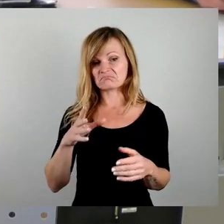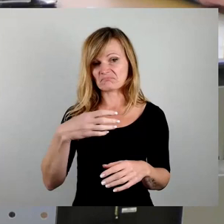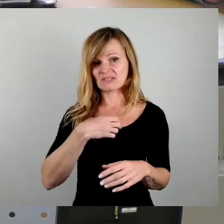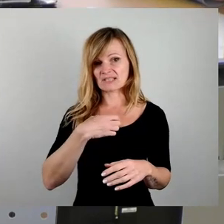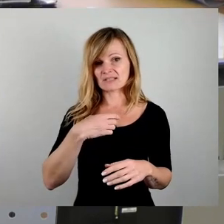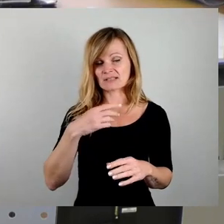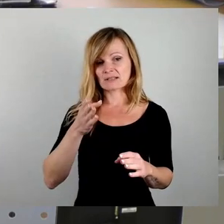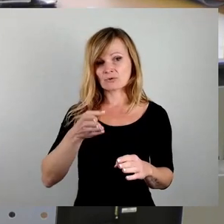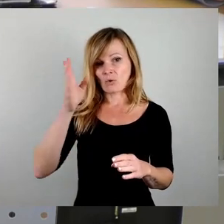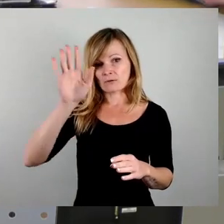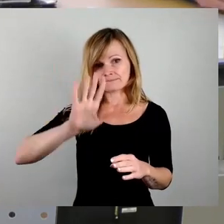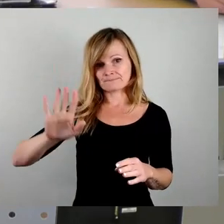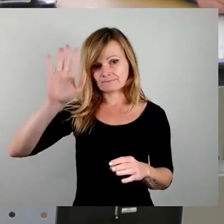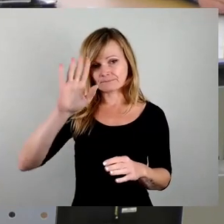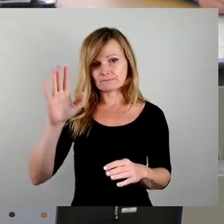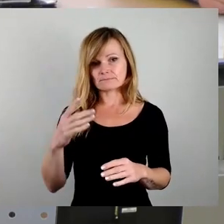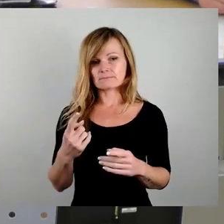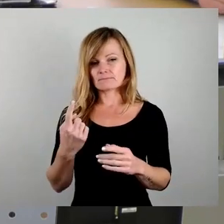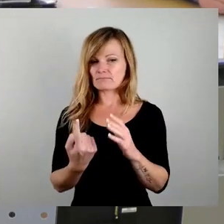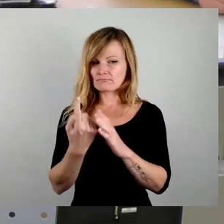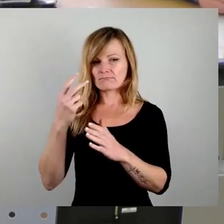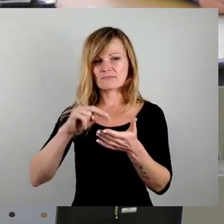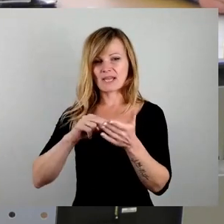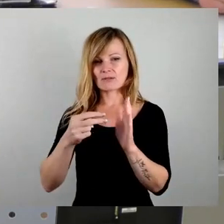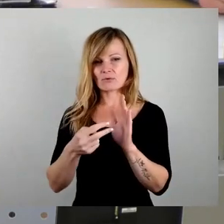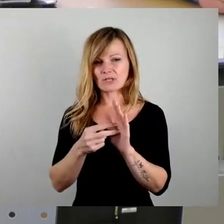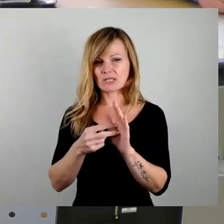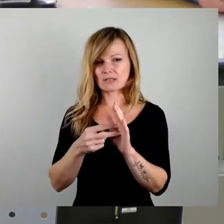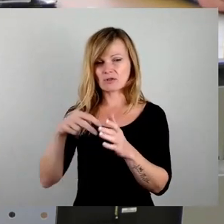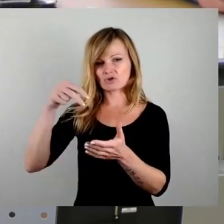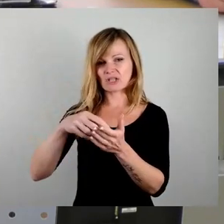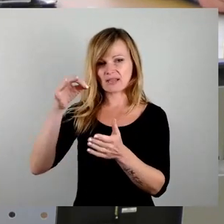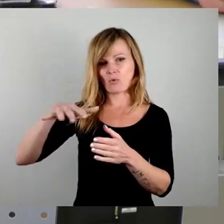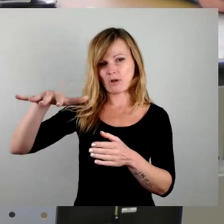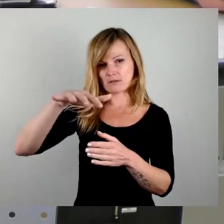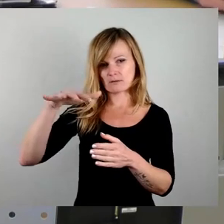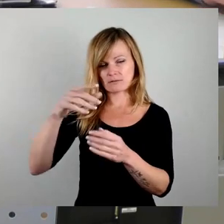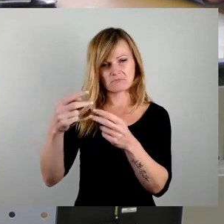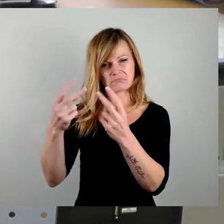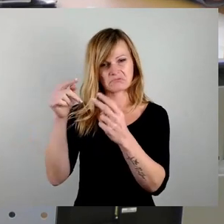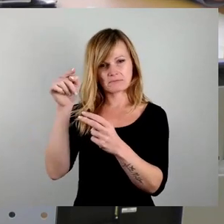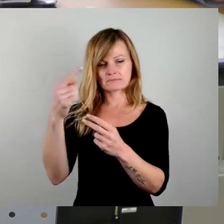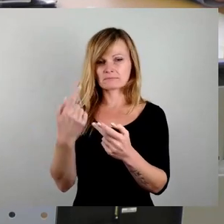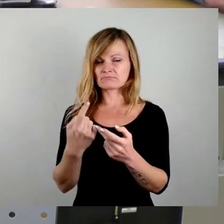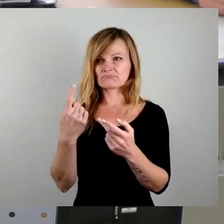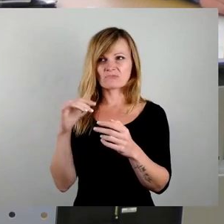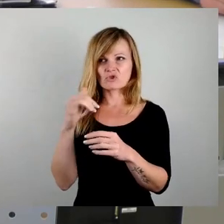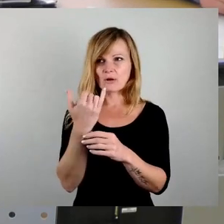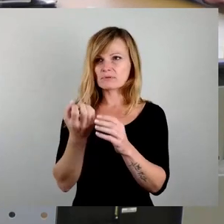-Standort zu schaffen, wo Jobs entstehen in einer Größenordnung von 10.000 und plus,